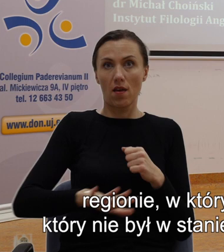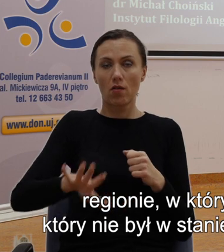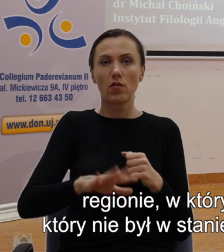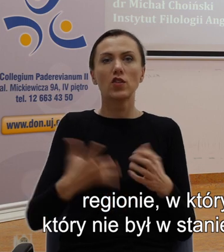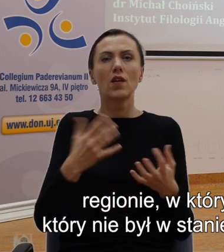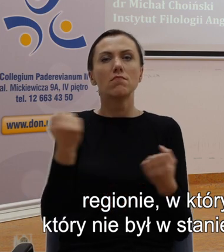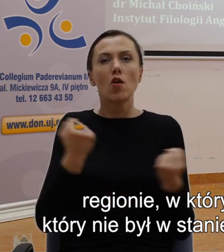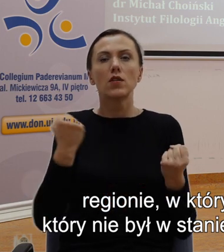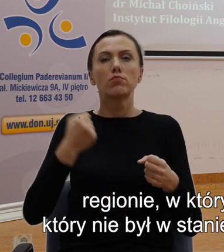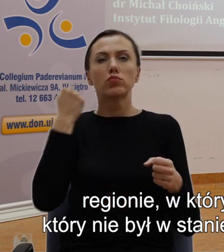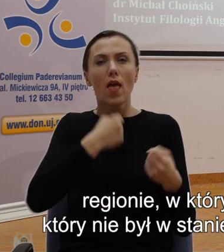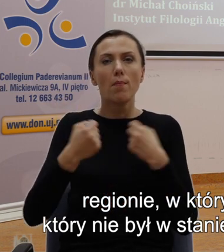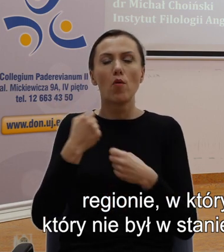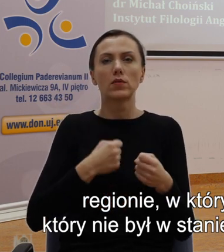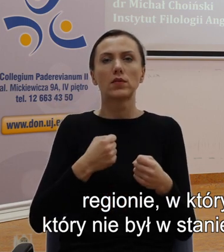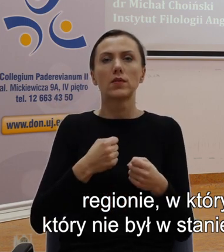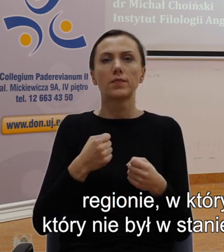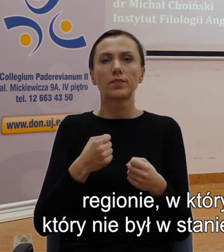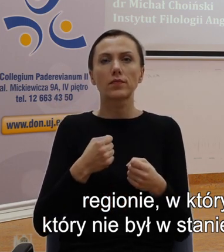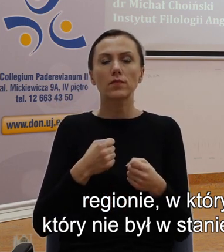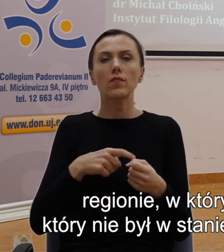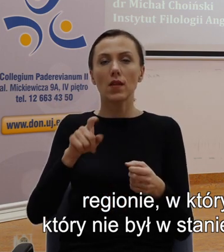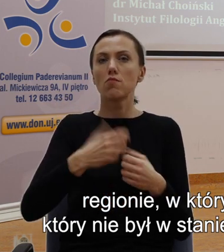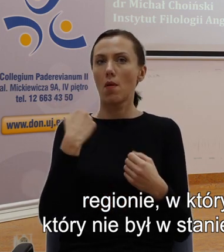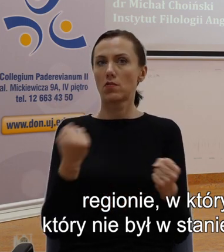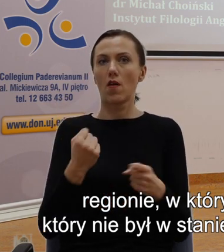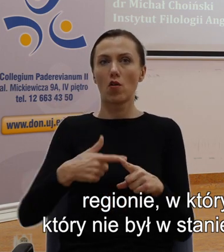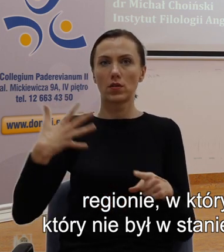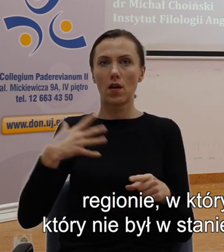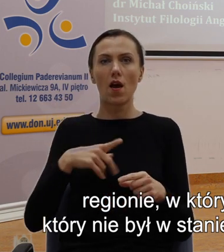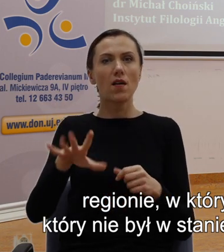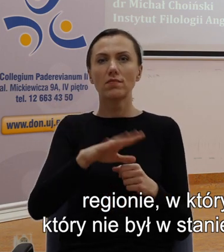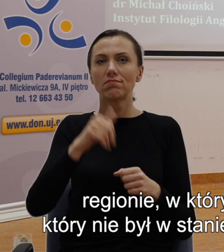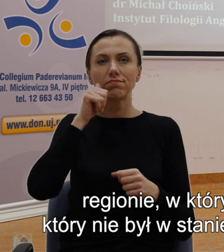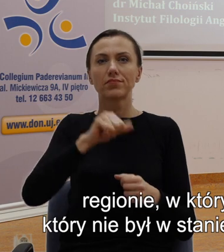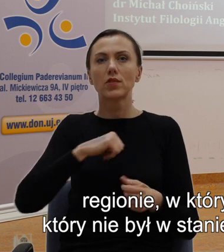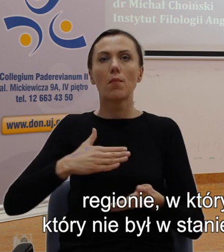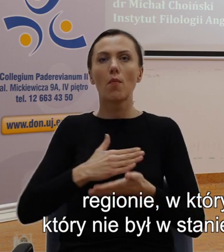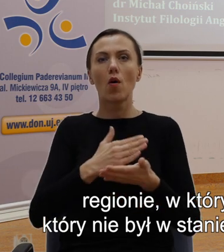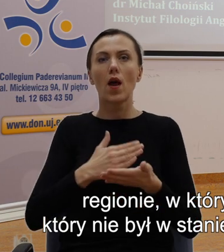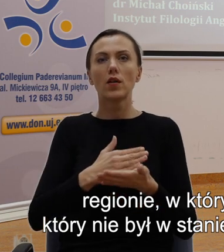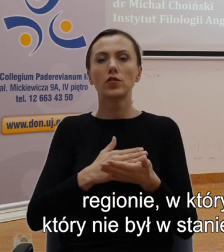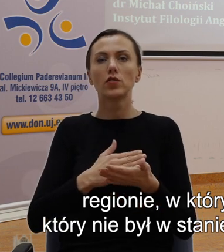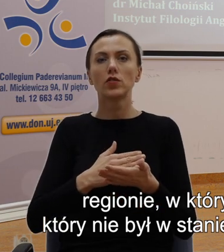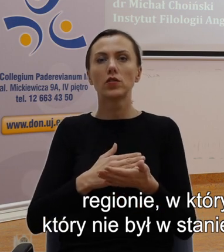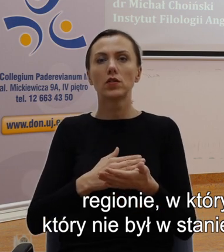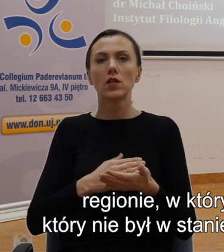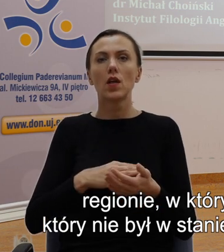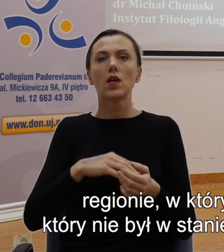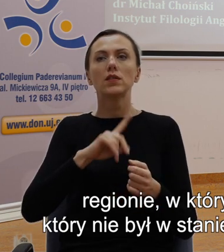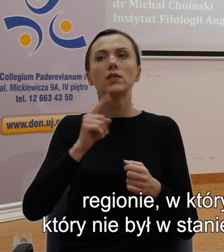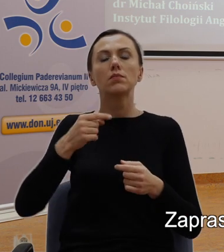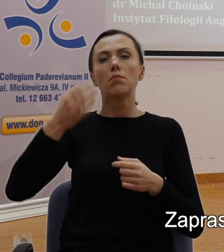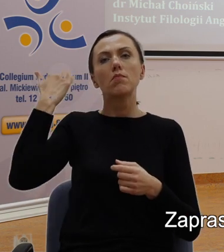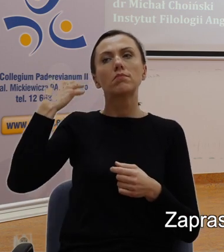odgrywała istotną rolę, regionie, który nie był w stanie sobie do końca poradzić z brzemieniem